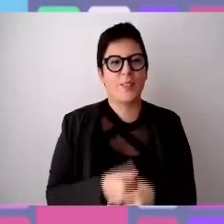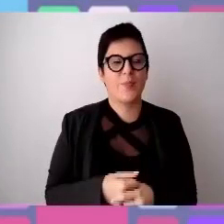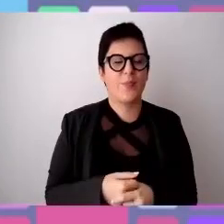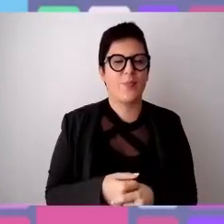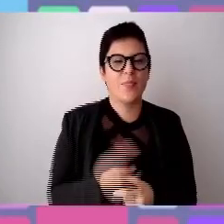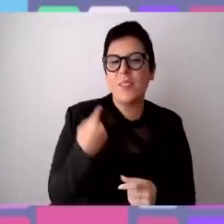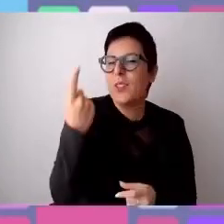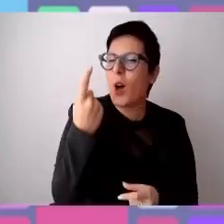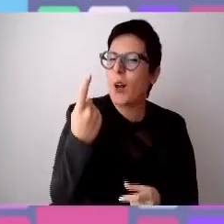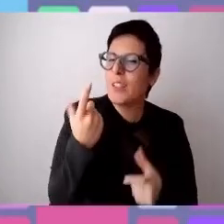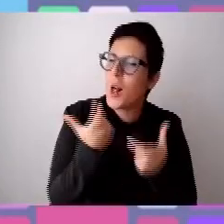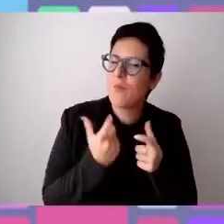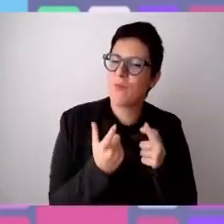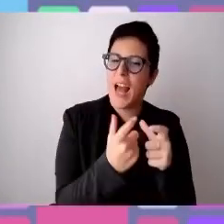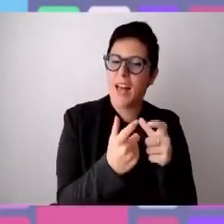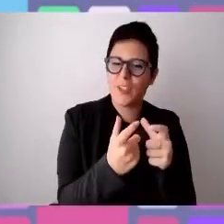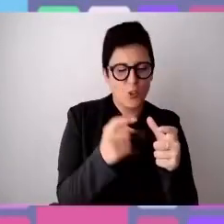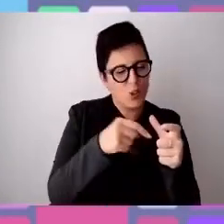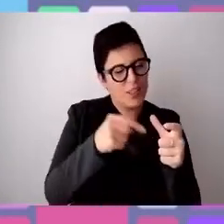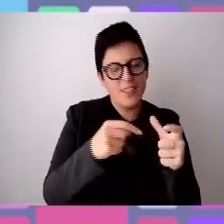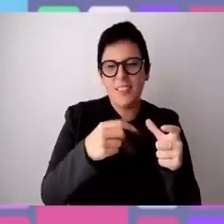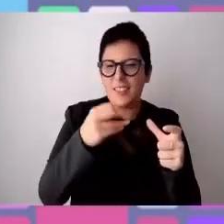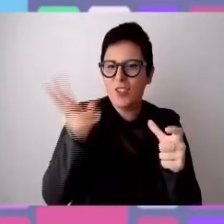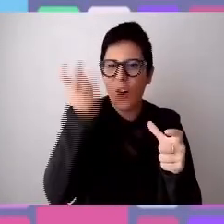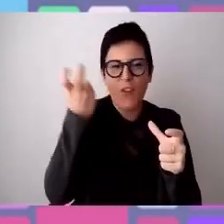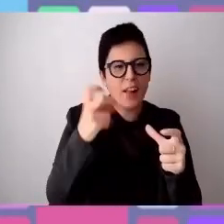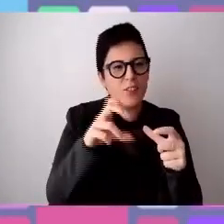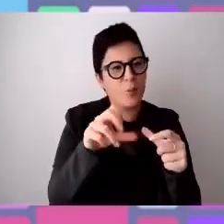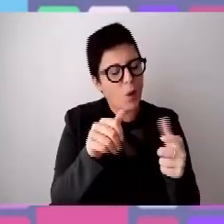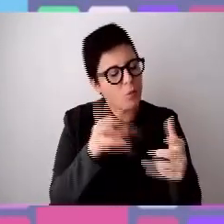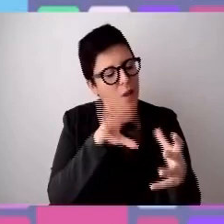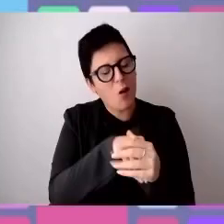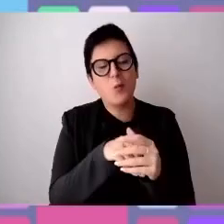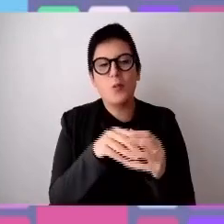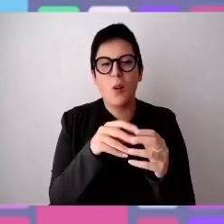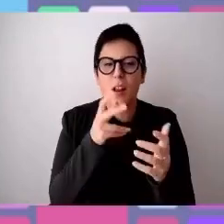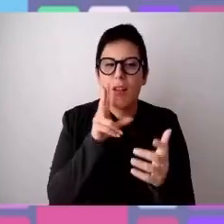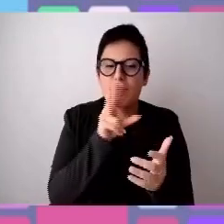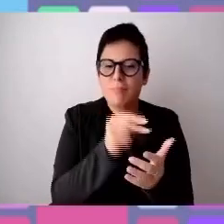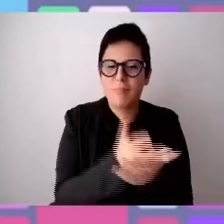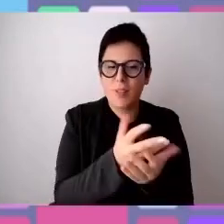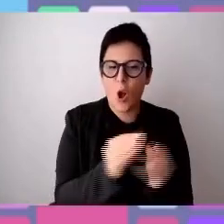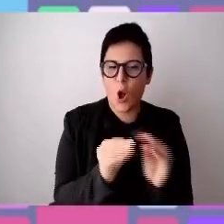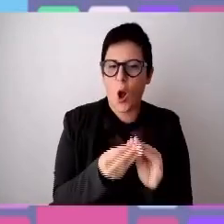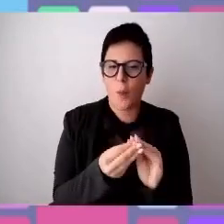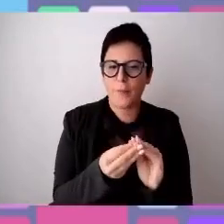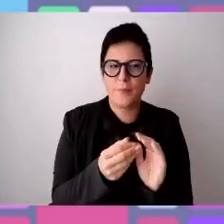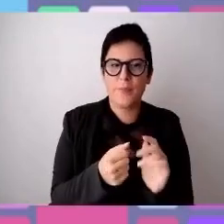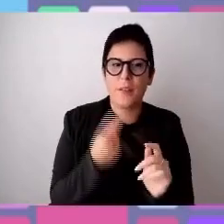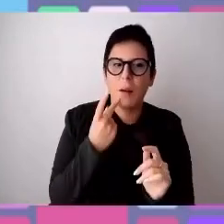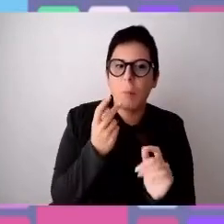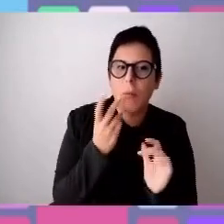forma del viaggio la modalità per raccontare dell'inclusione, quindi toccare realmente con mano, far vedere